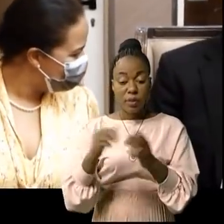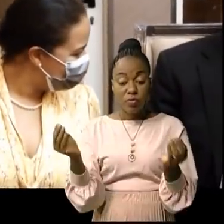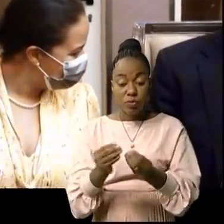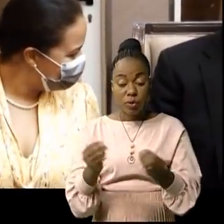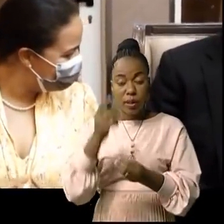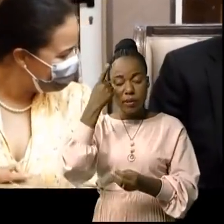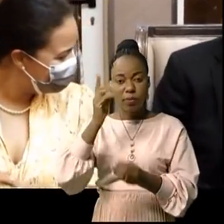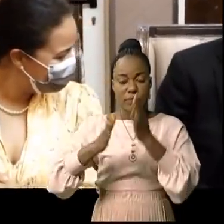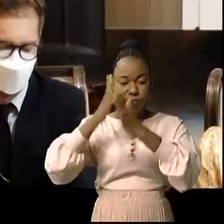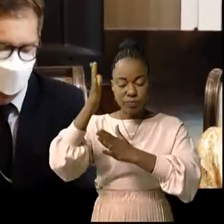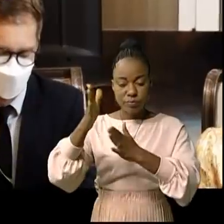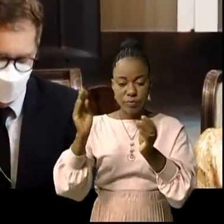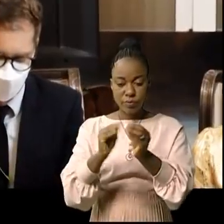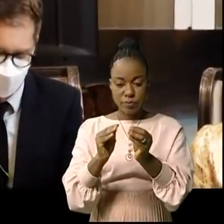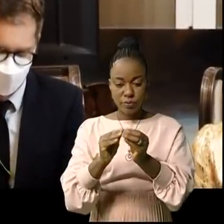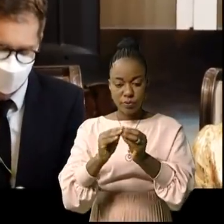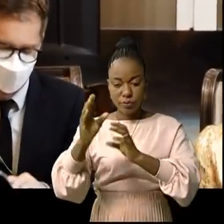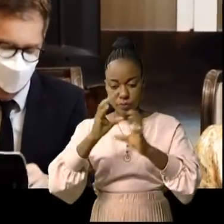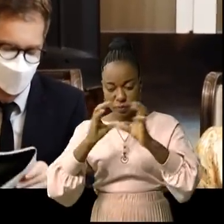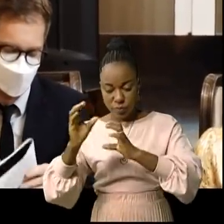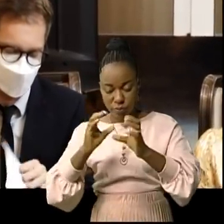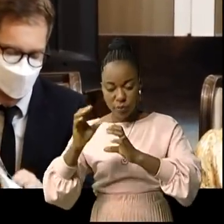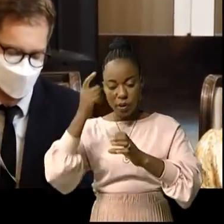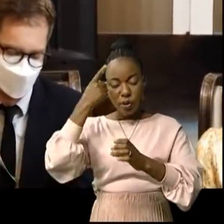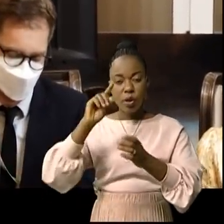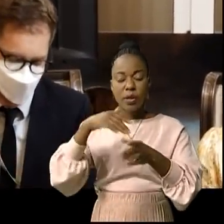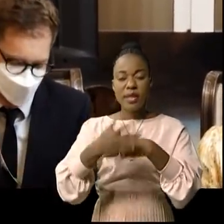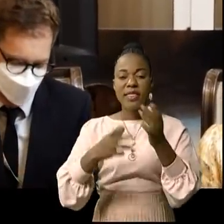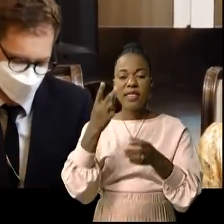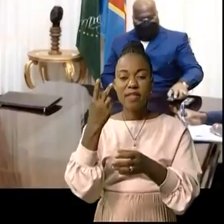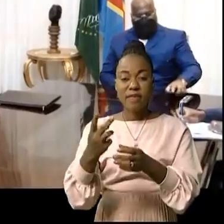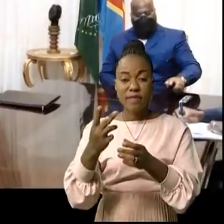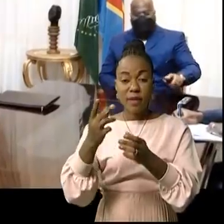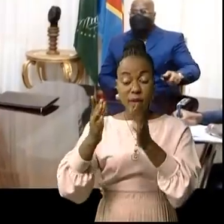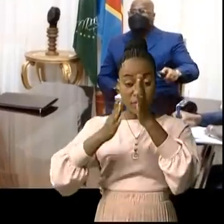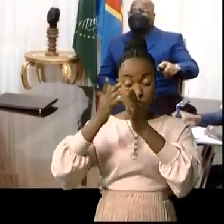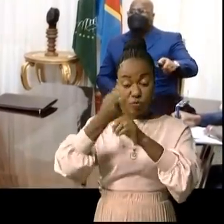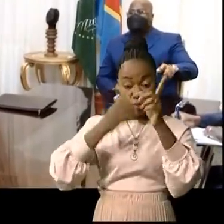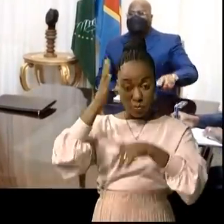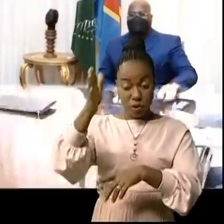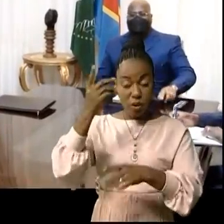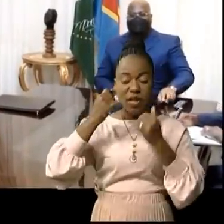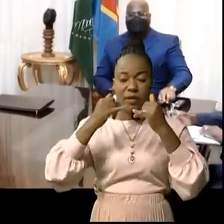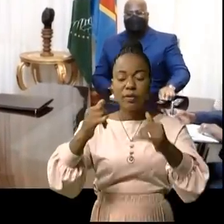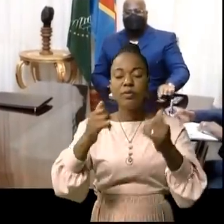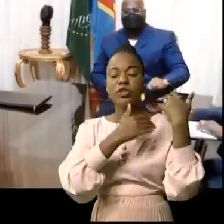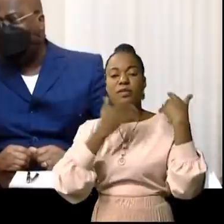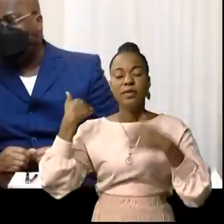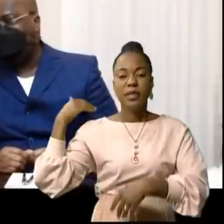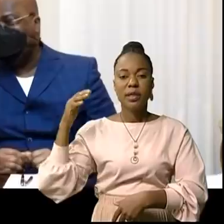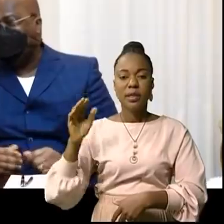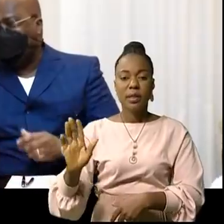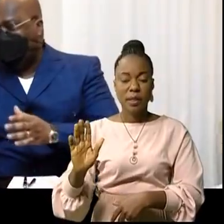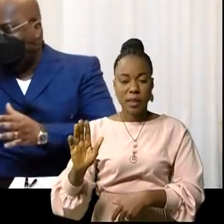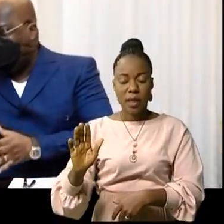de la prochaine communication du Conseil de sécurité, qui aura lieu le 20 octobre prochain pour informer au président de la République, Félix Antoine Chisekeli